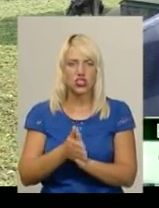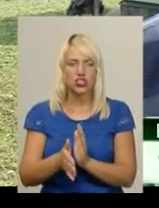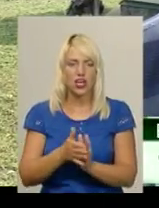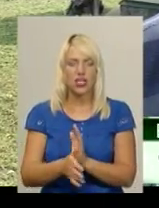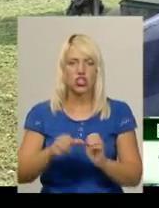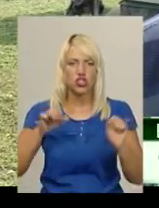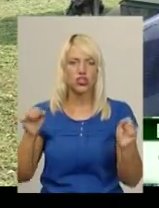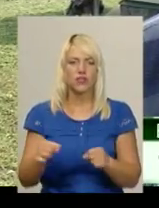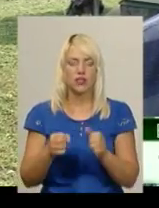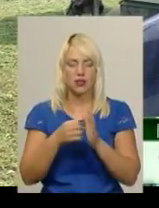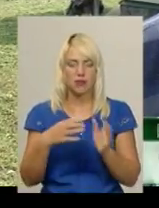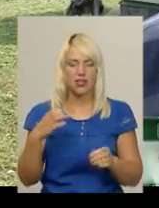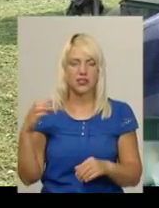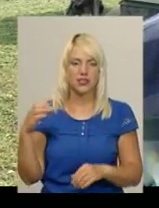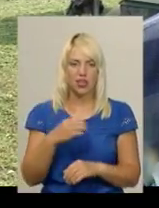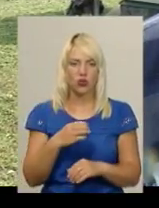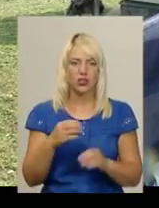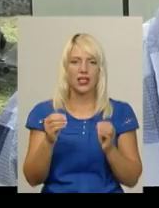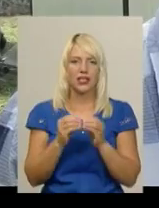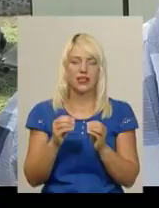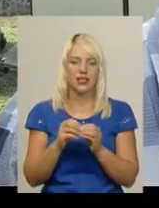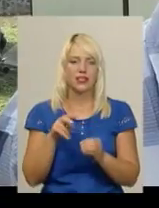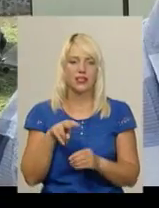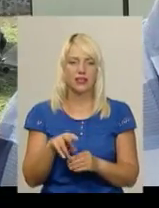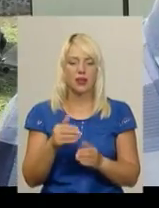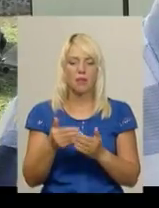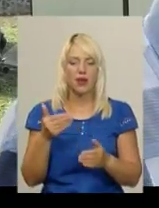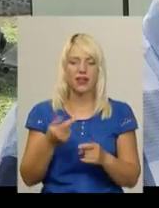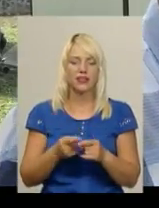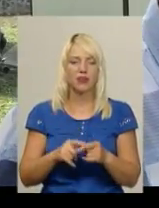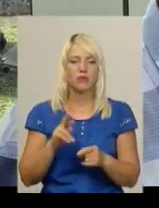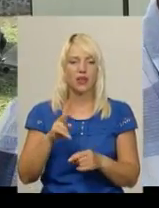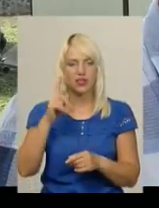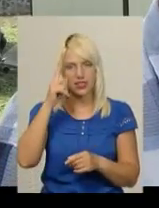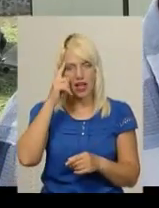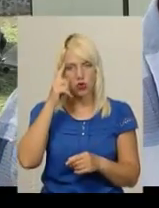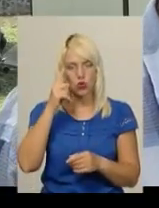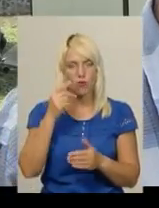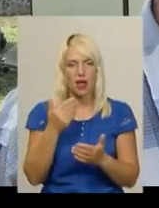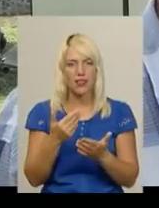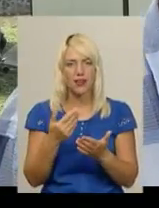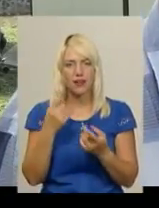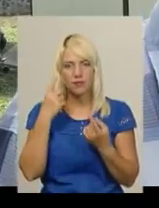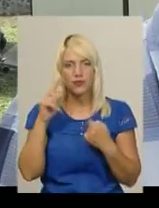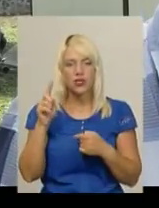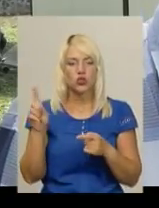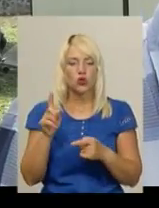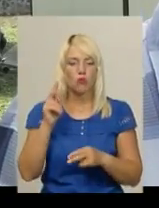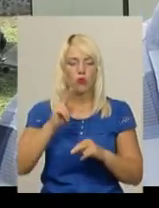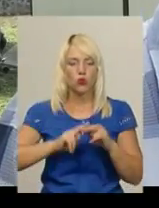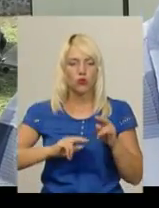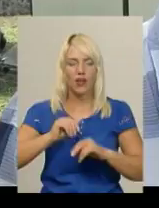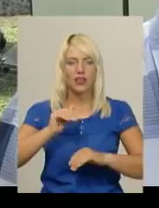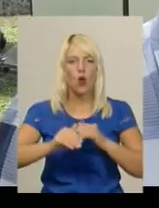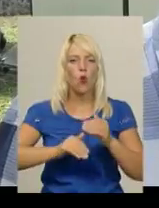За 15 секунд витікає 10 літрів. Перед тим, як задумали побудувати купальню,